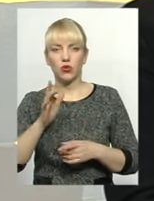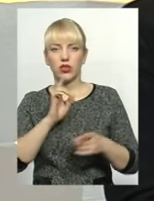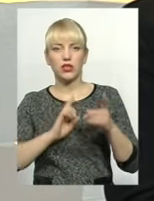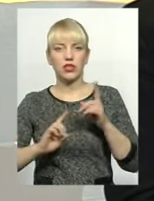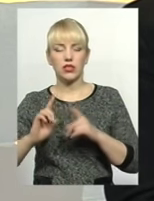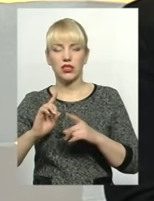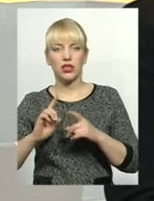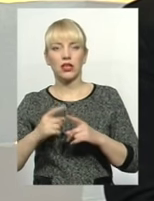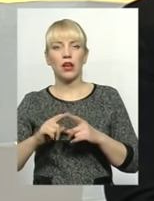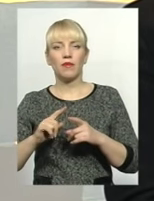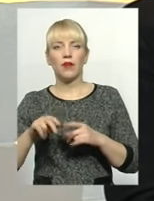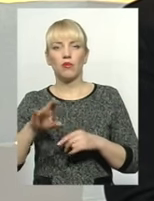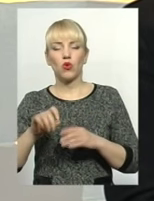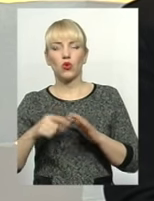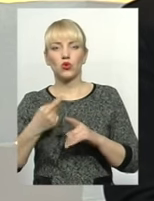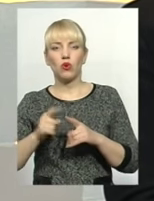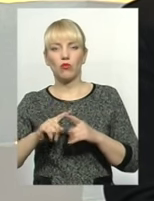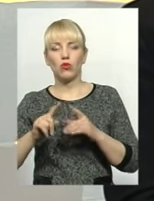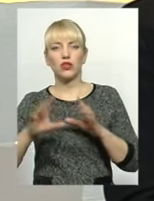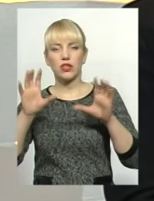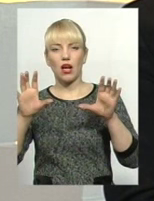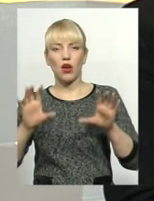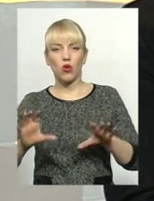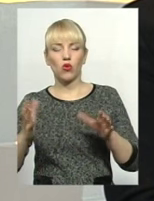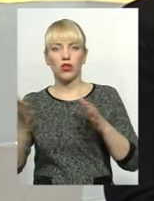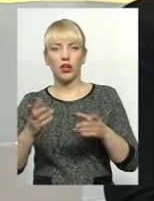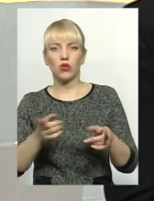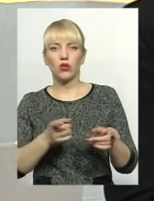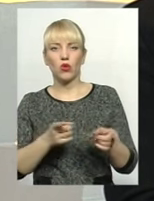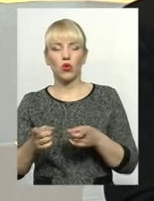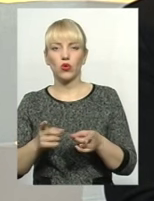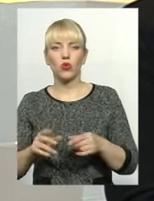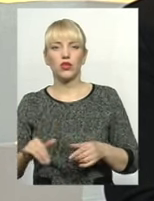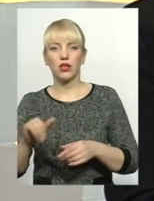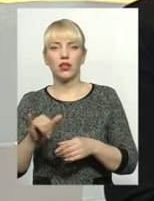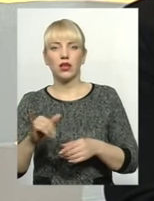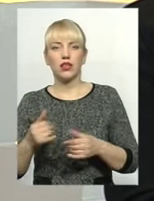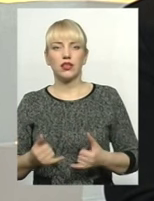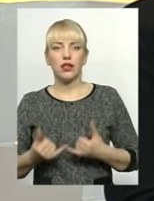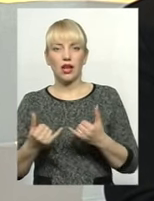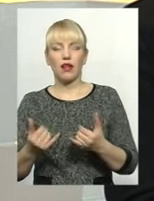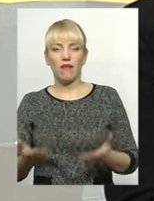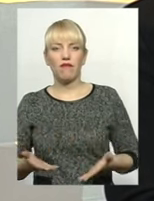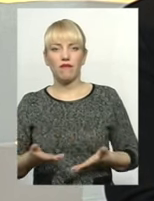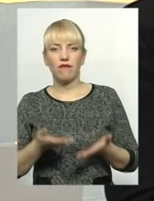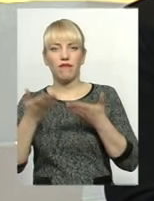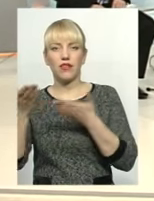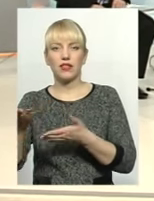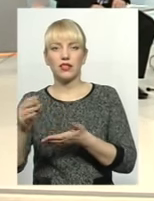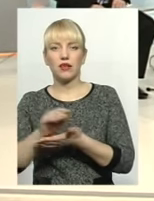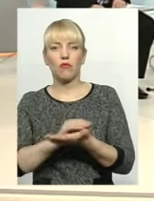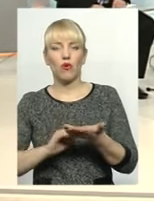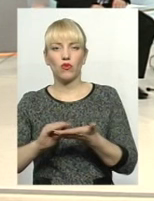по цьому закону, який готують для винесення знову Верховної Ради для його подалення вето.